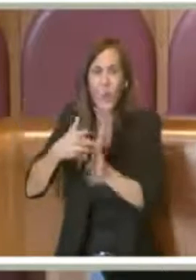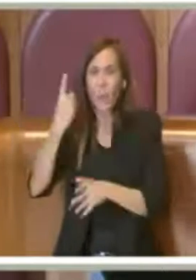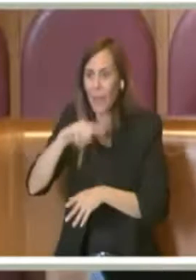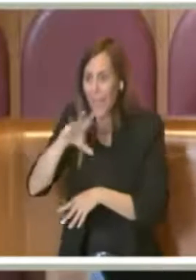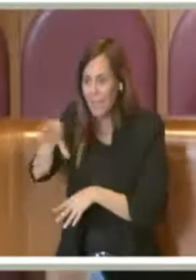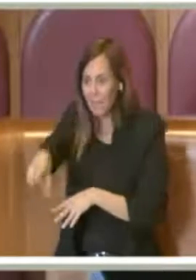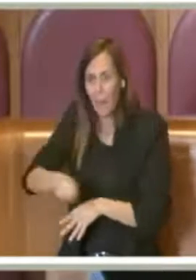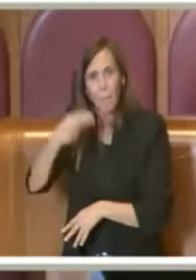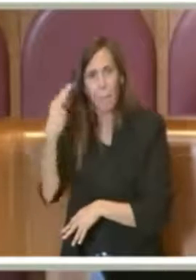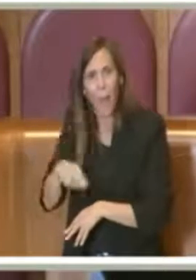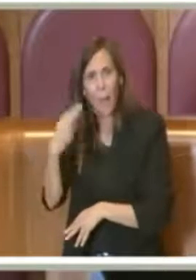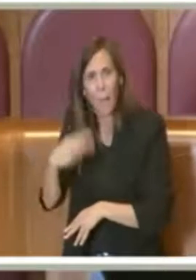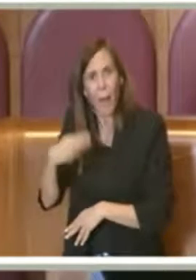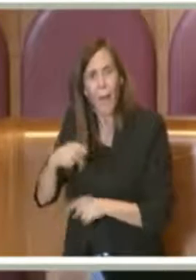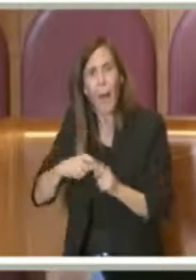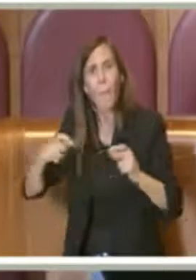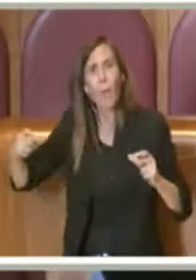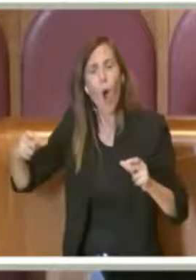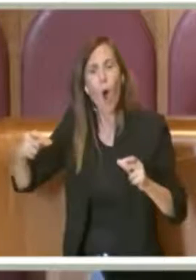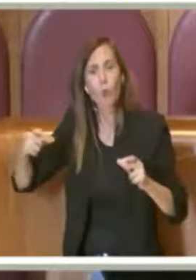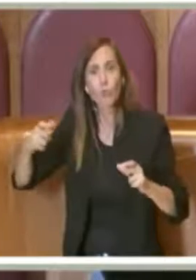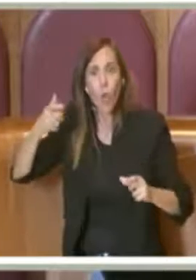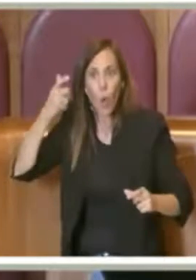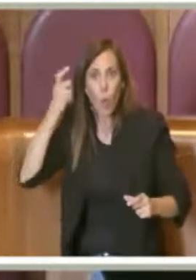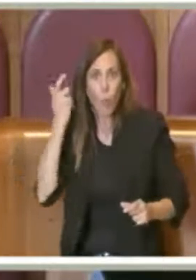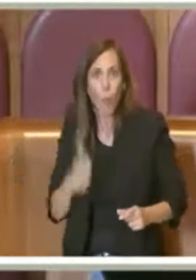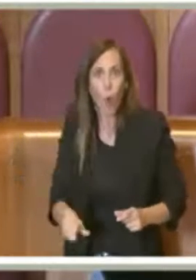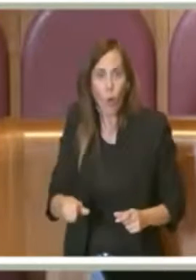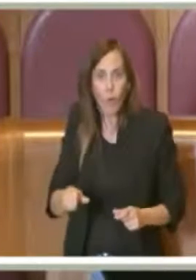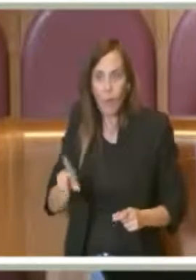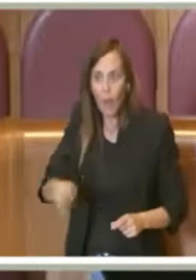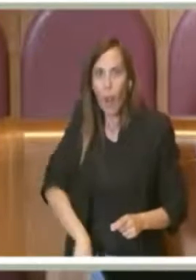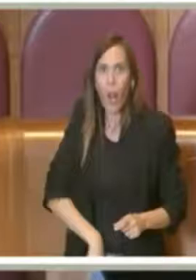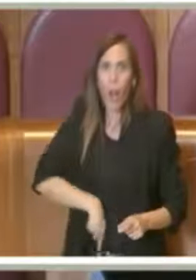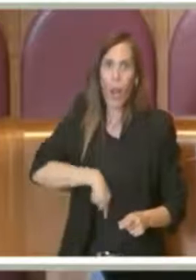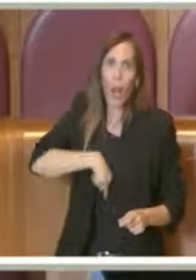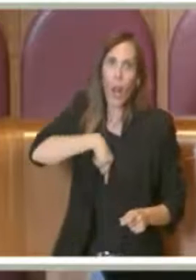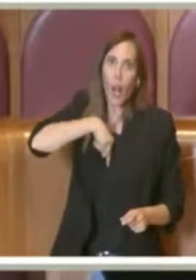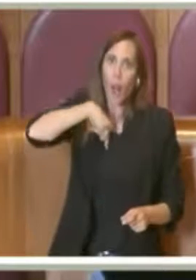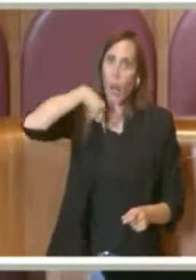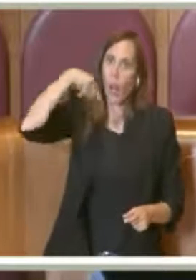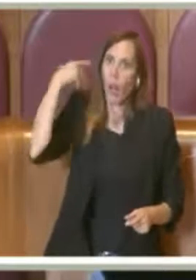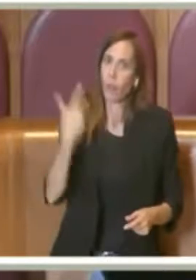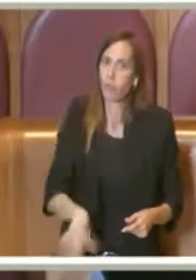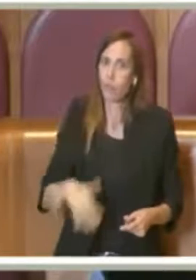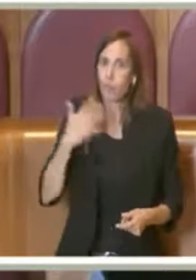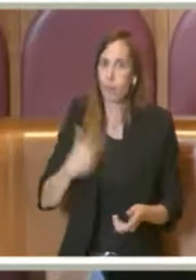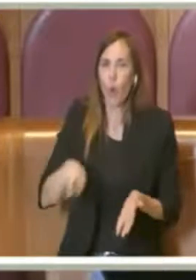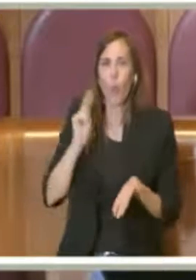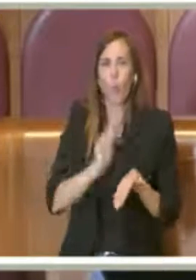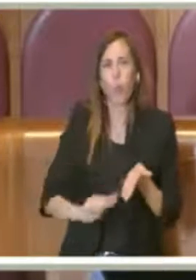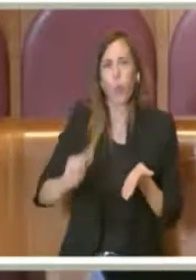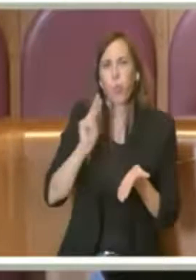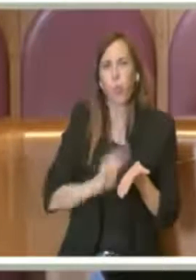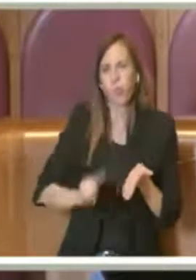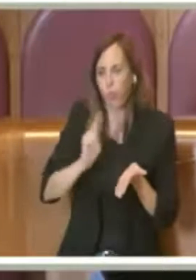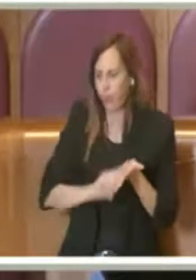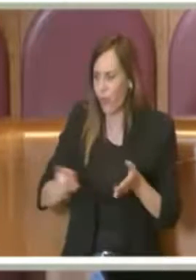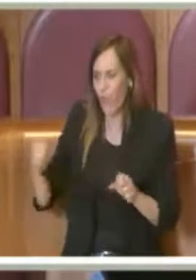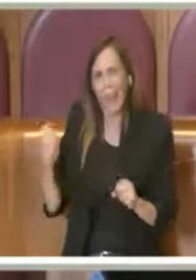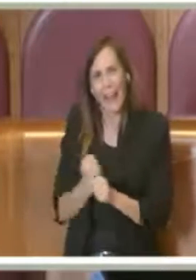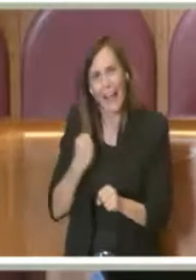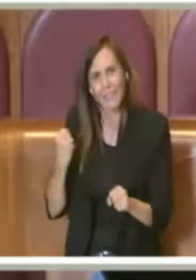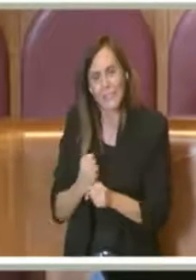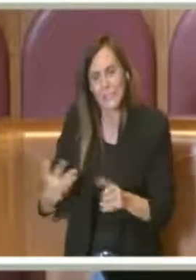proprio perché per le lungaggini da parte degli uffici che chiaramente sono in difficoltà